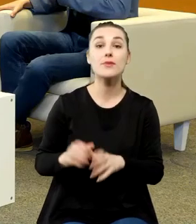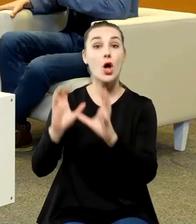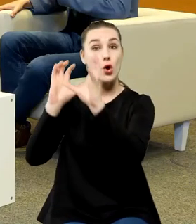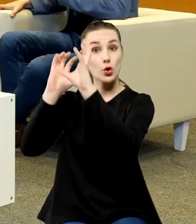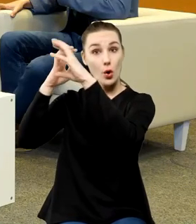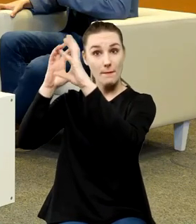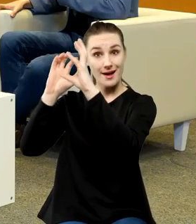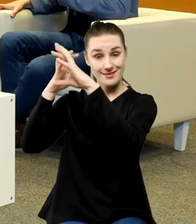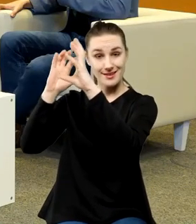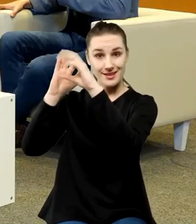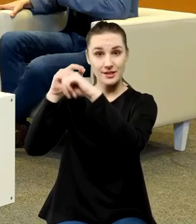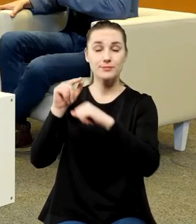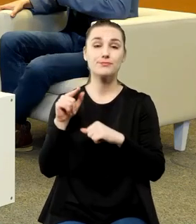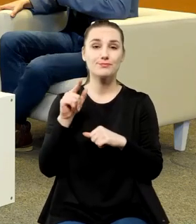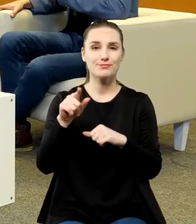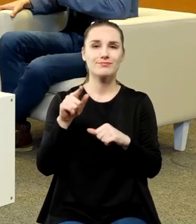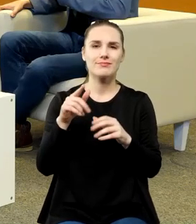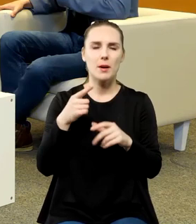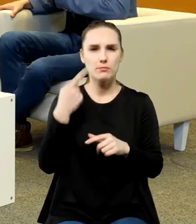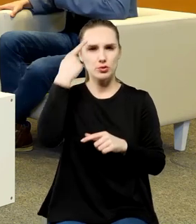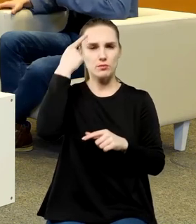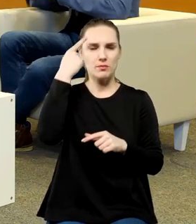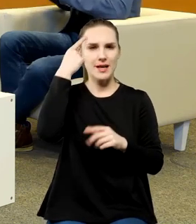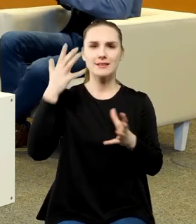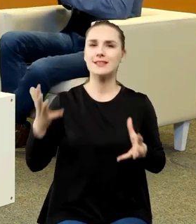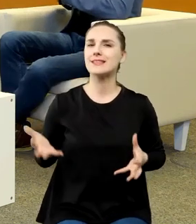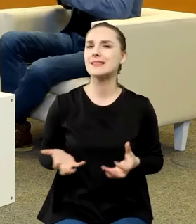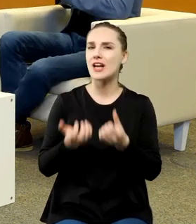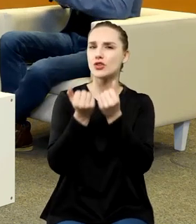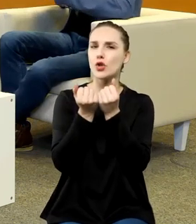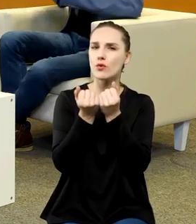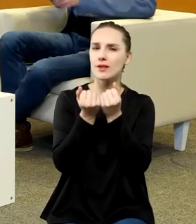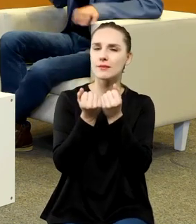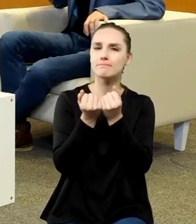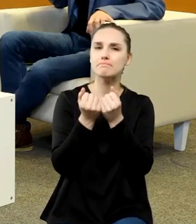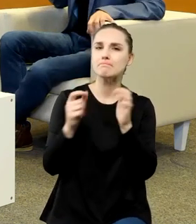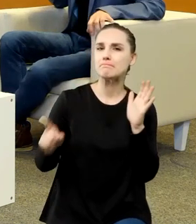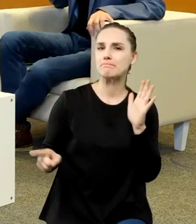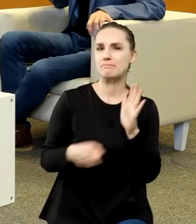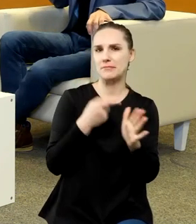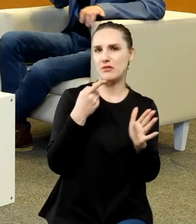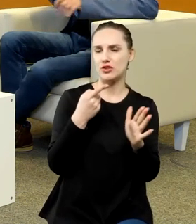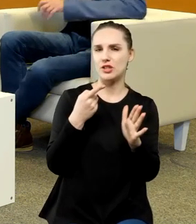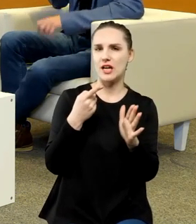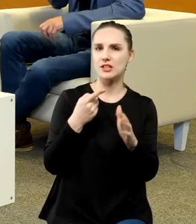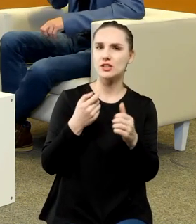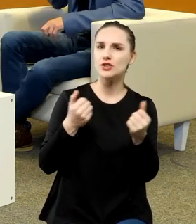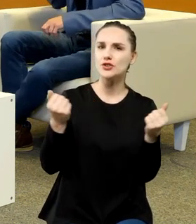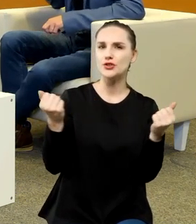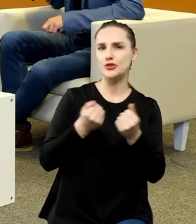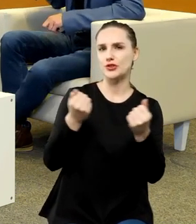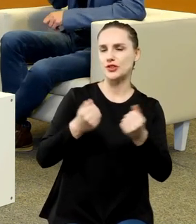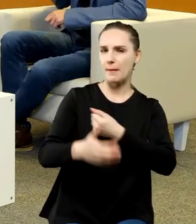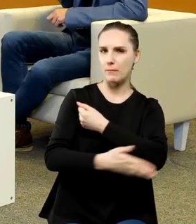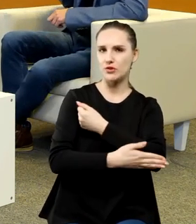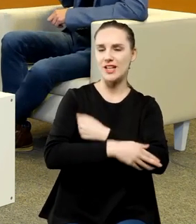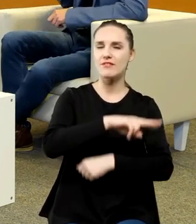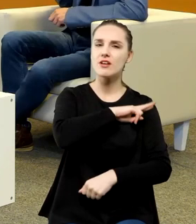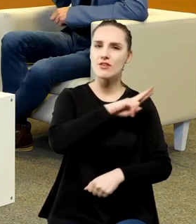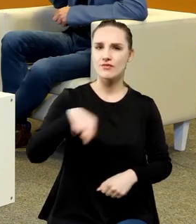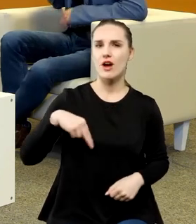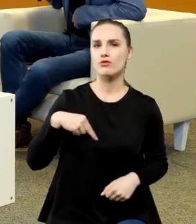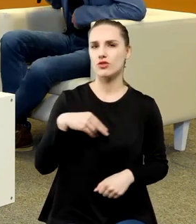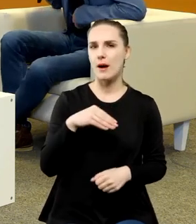nie odnaleziony czy przypomniany, ale po raz pierwszy zostają położone tak silne fundacje pod naszą polską tutaj